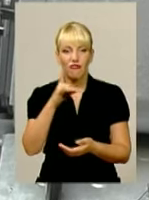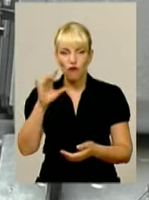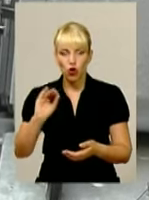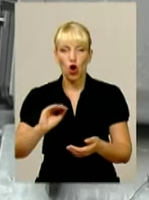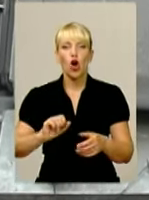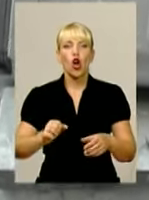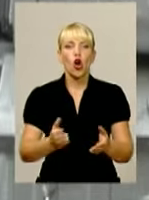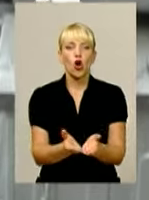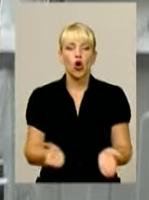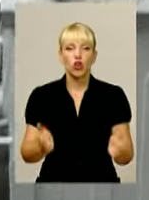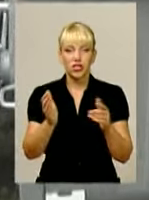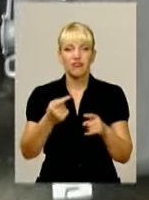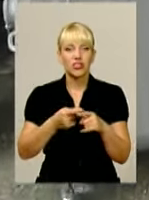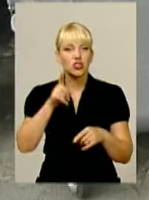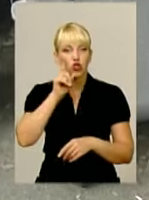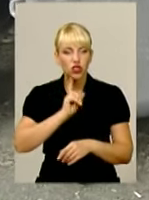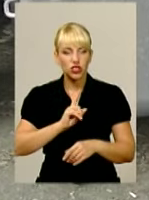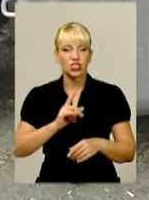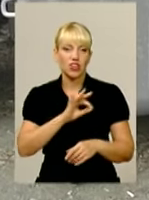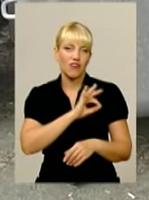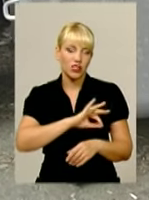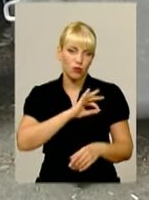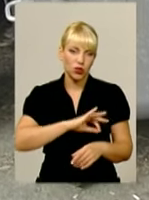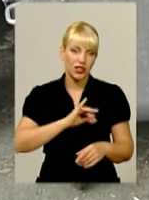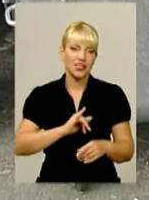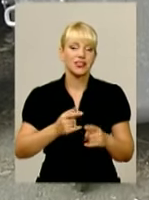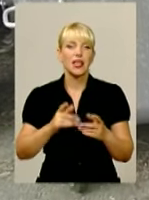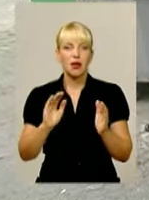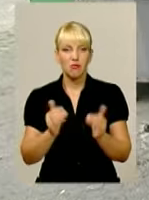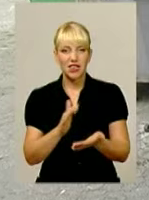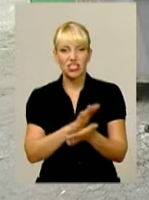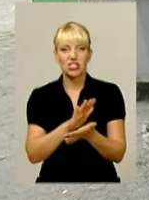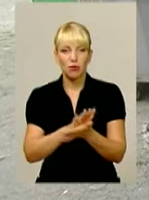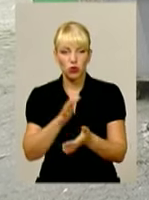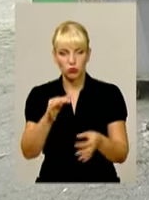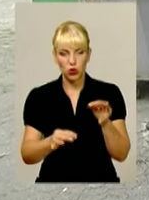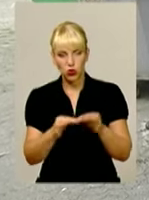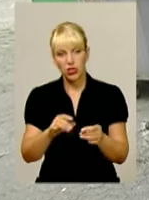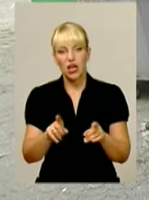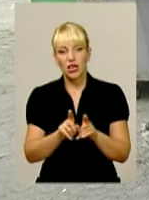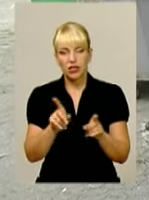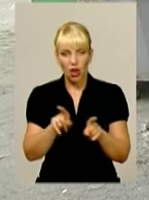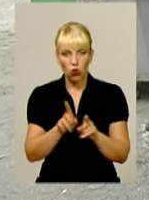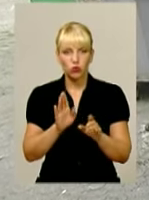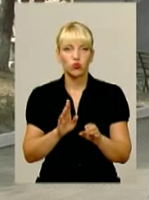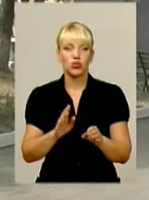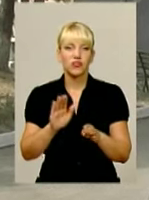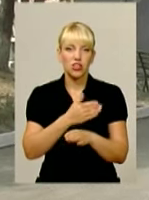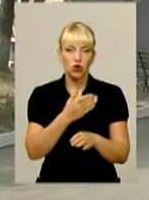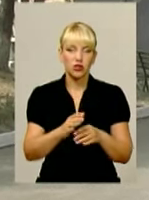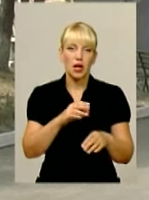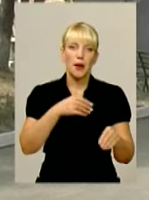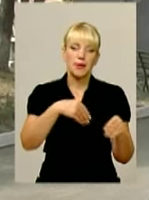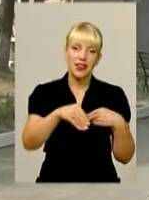експлуатації та менше забруднюють довкілля. Ну і пропагують сортування сміття, встановлюючи контейнери для пластикових і скляних пляшок. Що